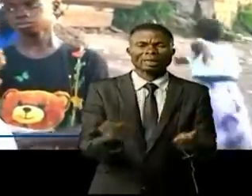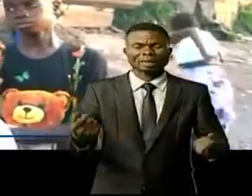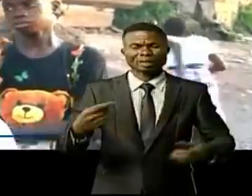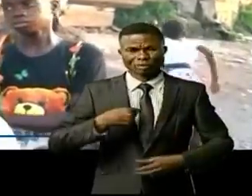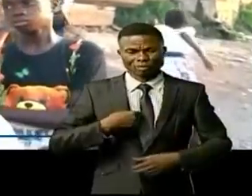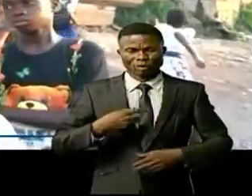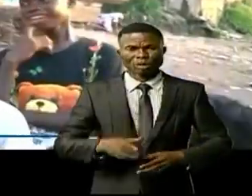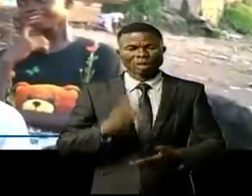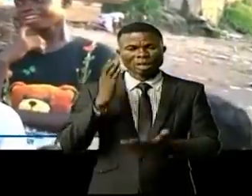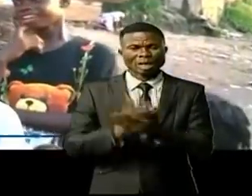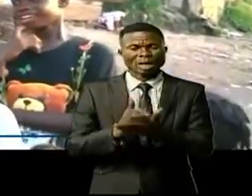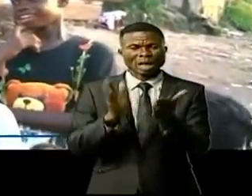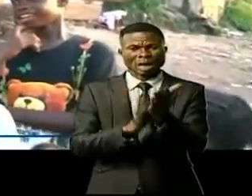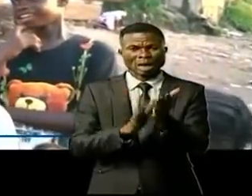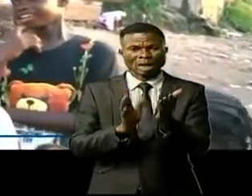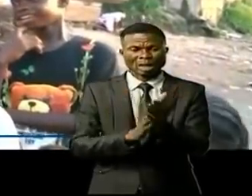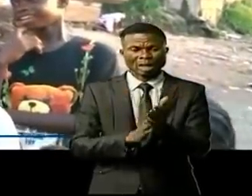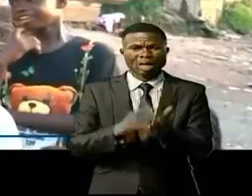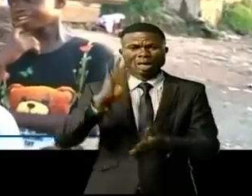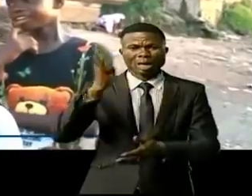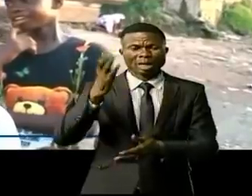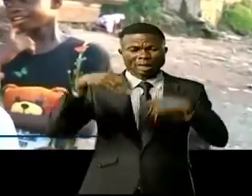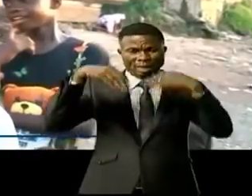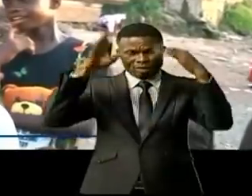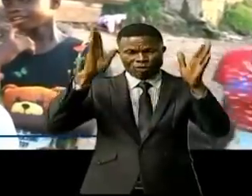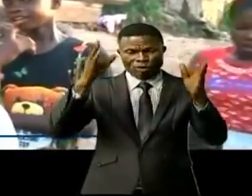J'ai arrêté mes études en quatrième année.